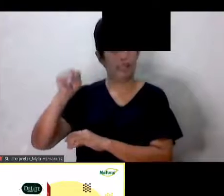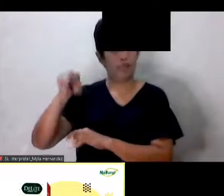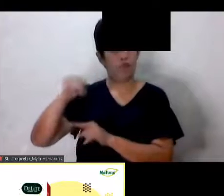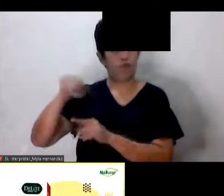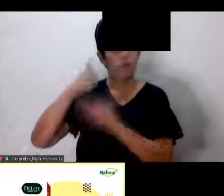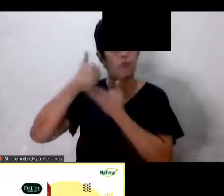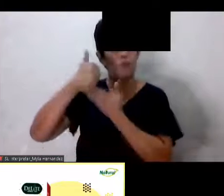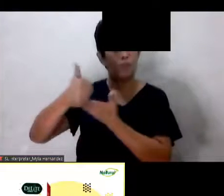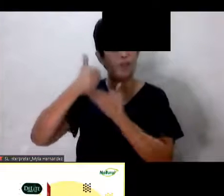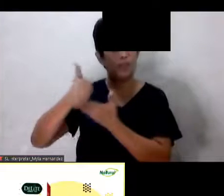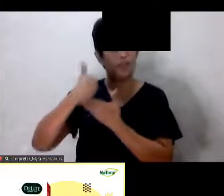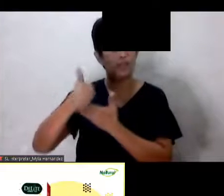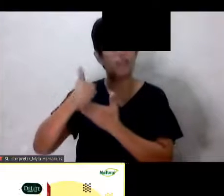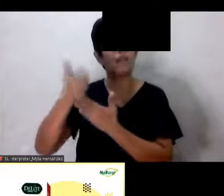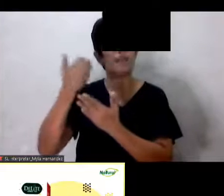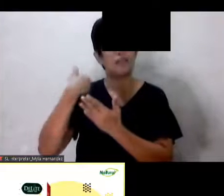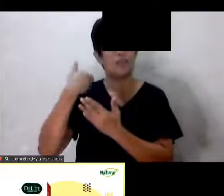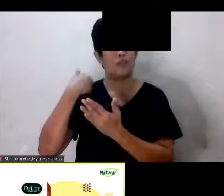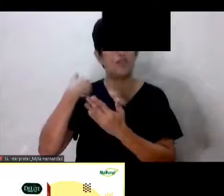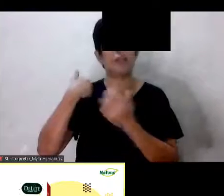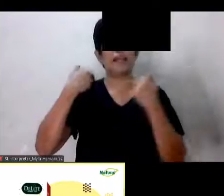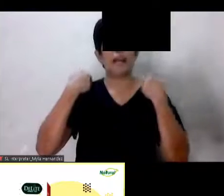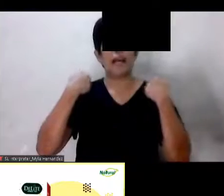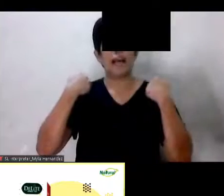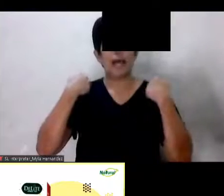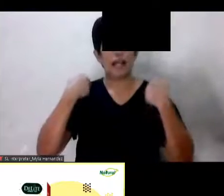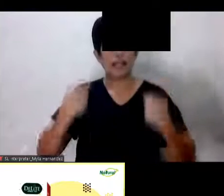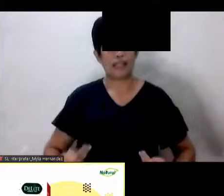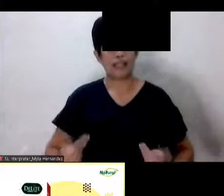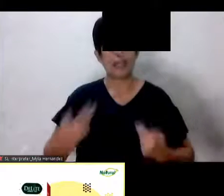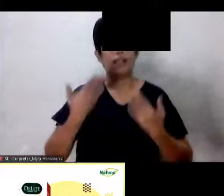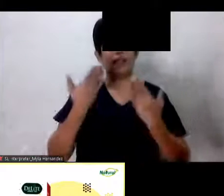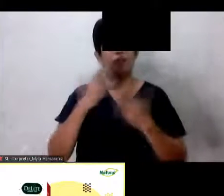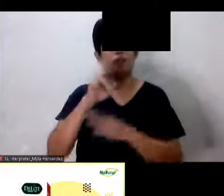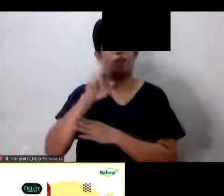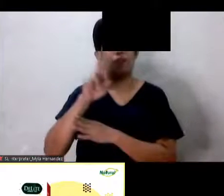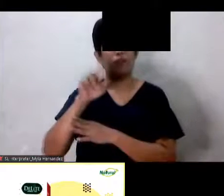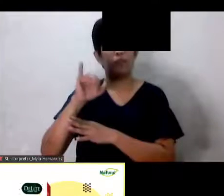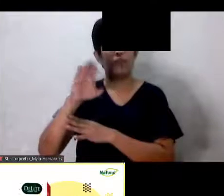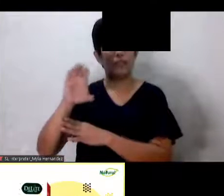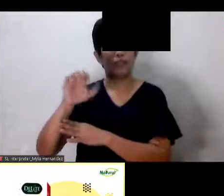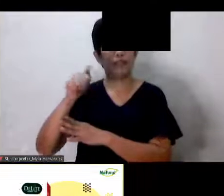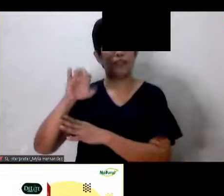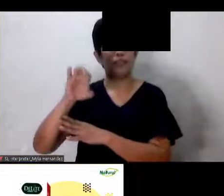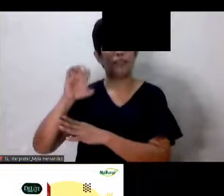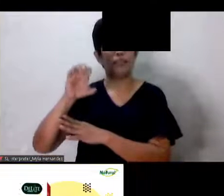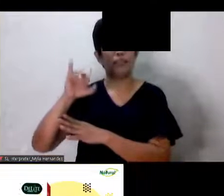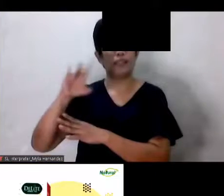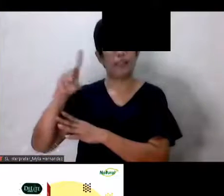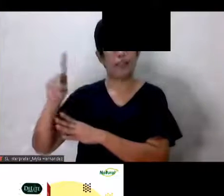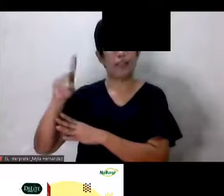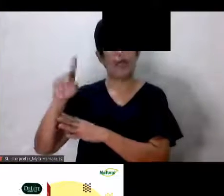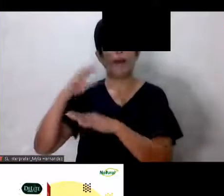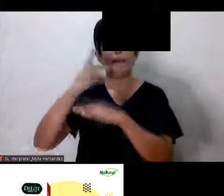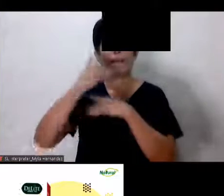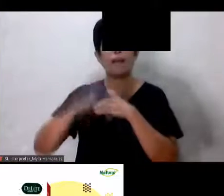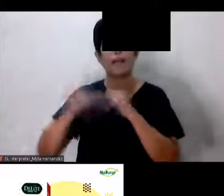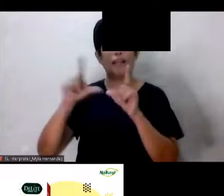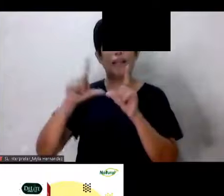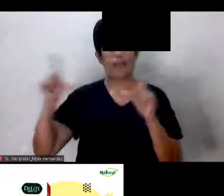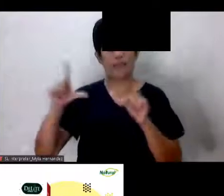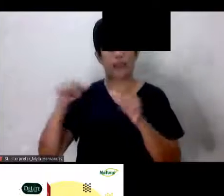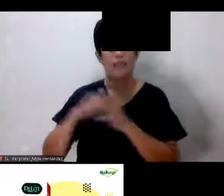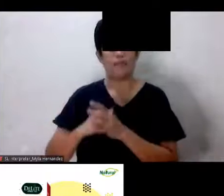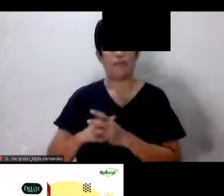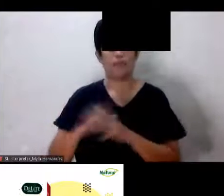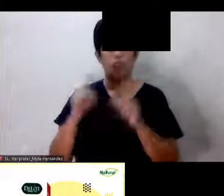magkaroon ng healthier uric acid blood level Okay At ano naman ang dapat iwasan din Brother Benson